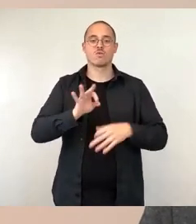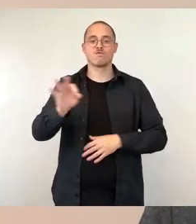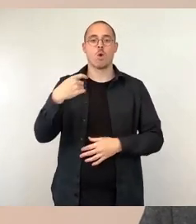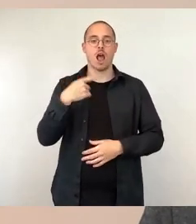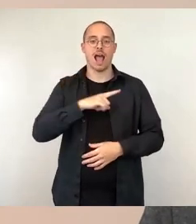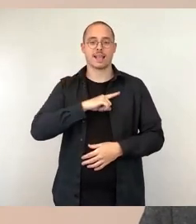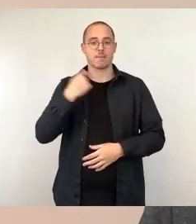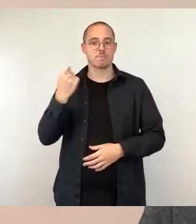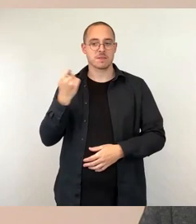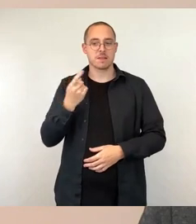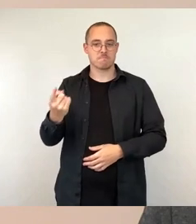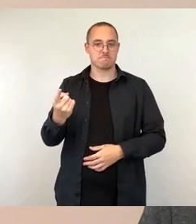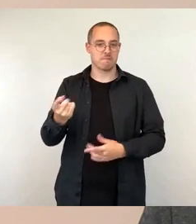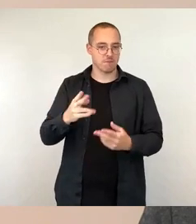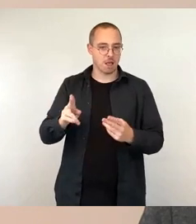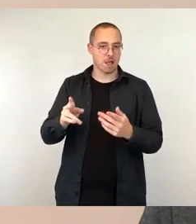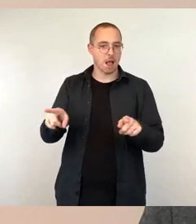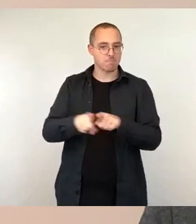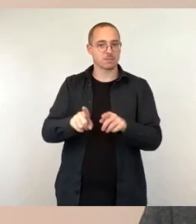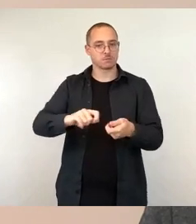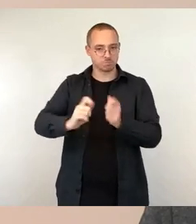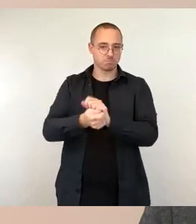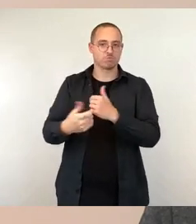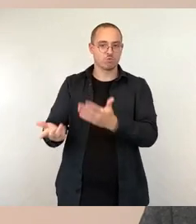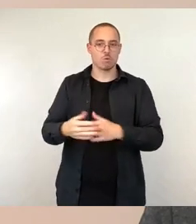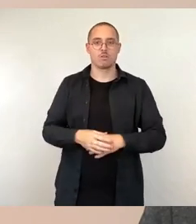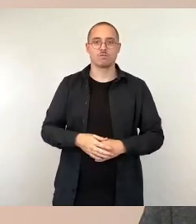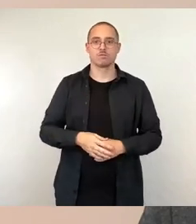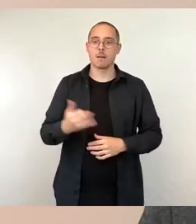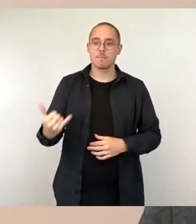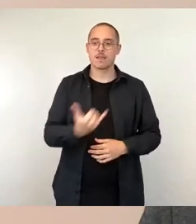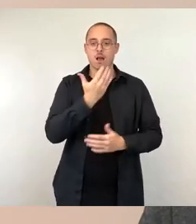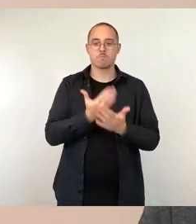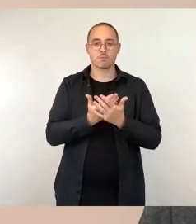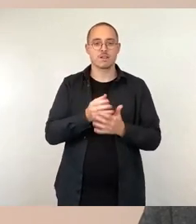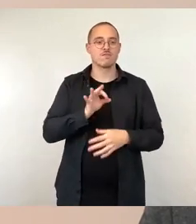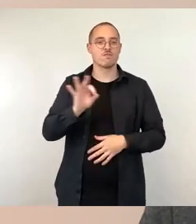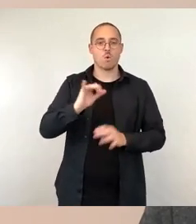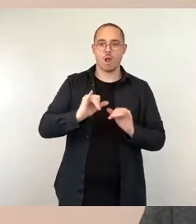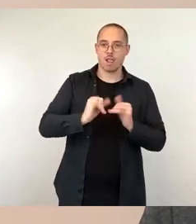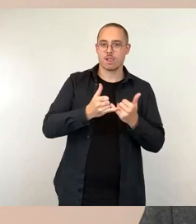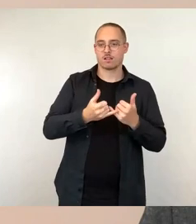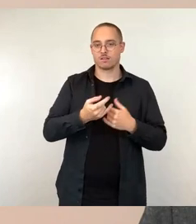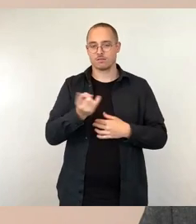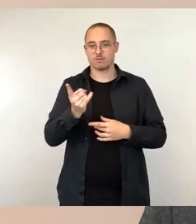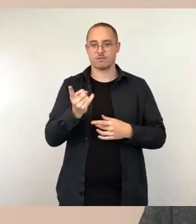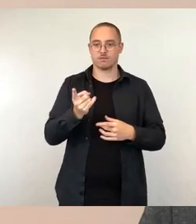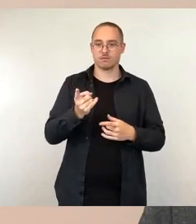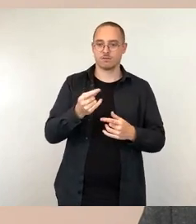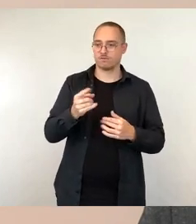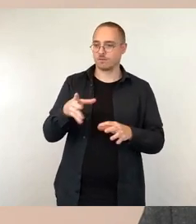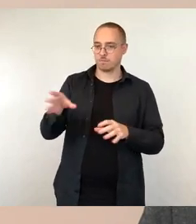Prozent erhöht werden und wie nicht jetzt laufend um 2 Prozent jährlich. Man könnte die